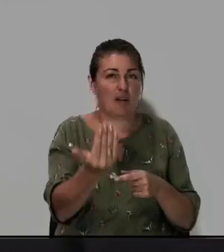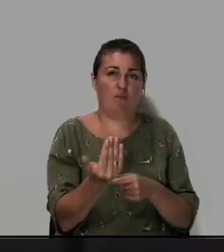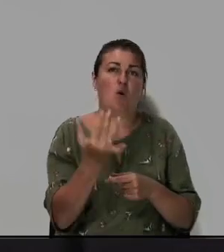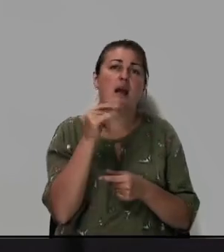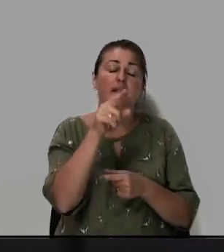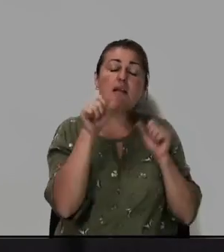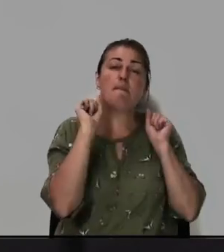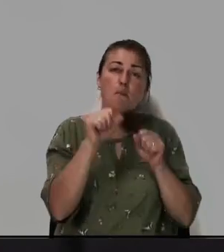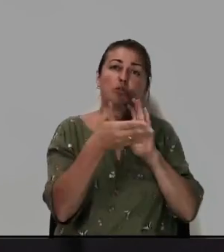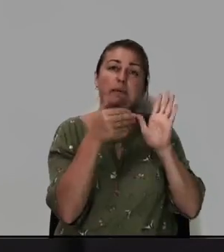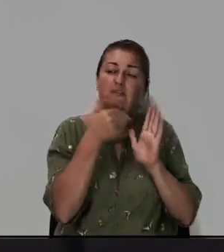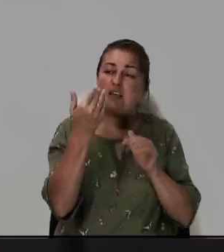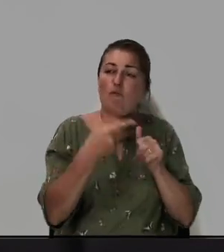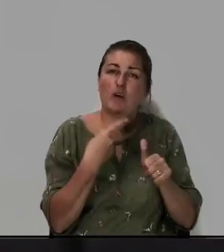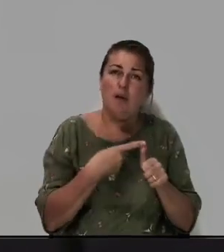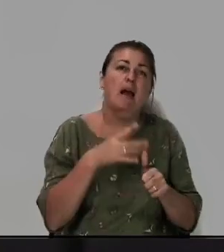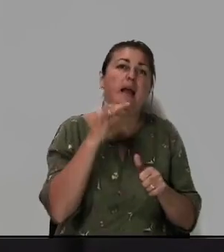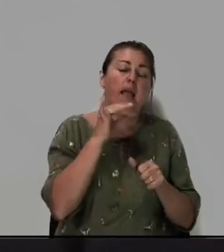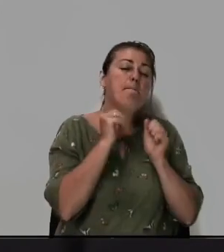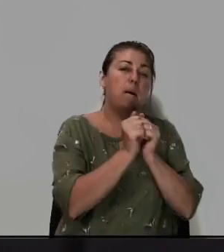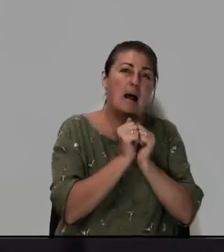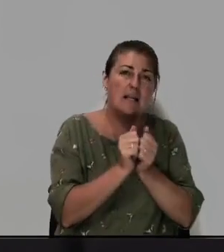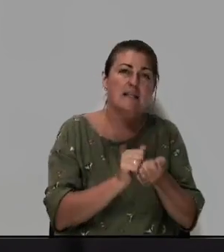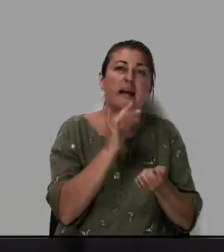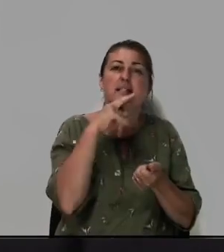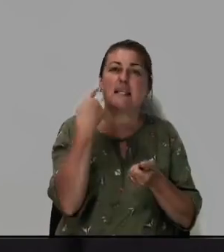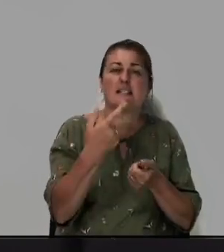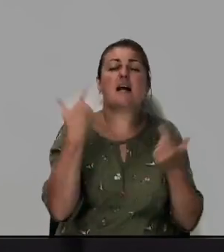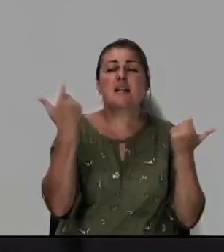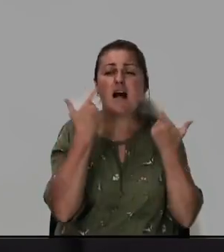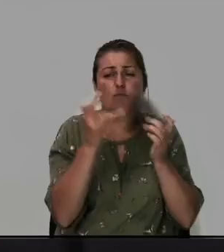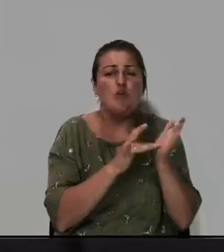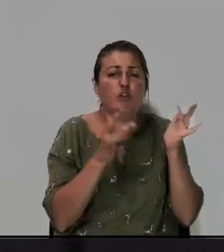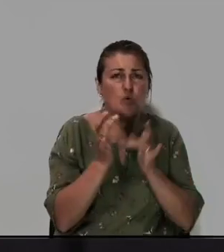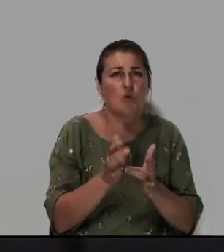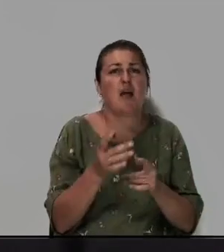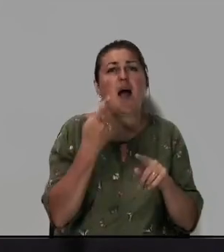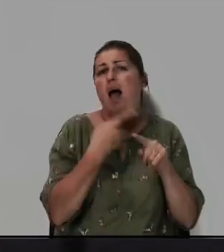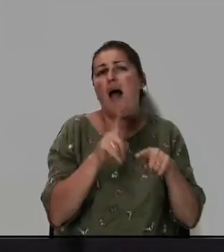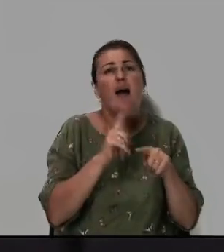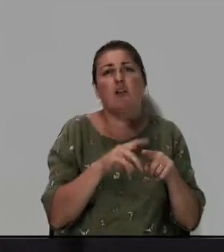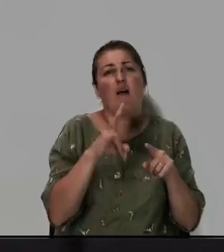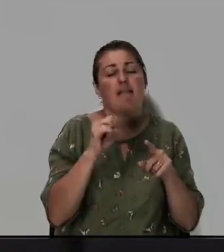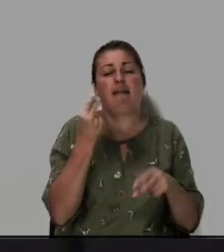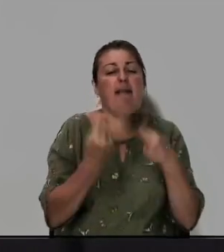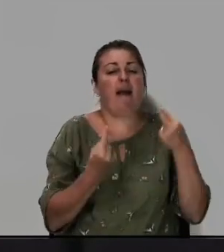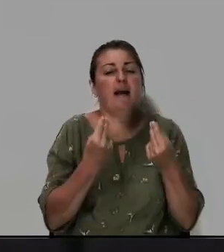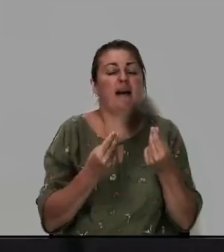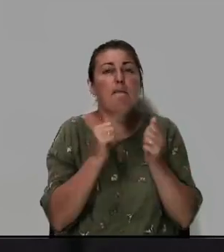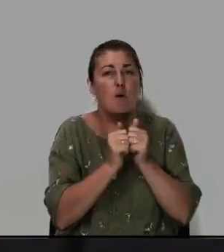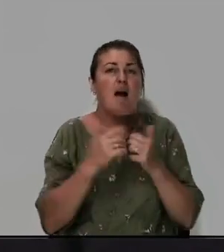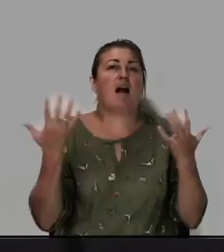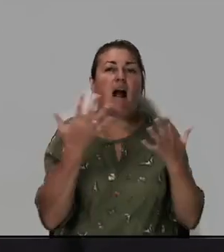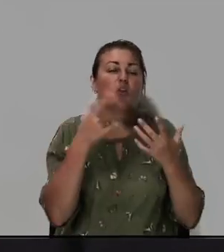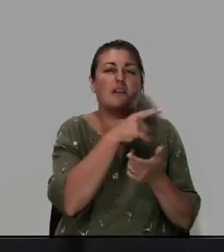И ты можешь призвать Его имя, и помолиться, и сказать, Господь Иисус. Это не наигранная молитва, которая